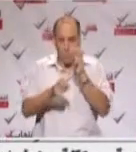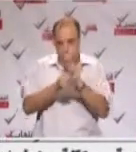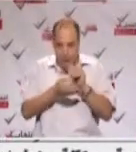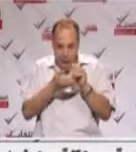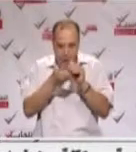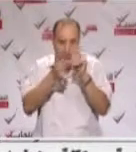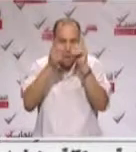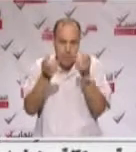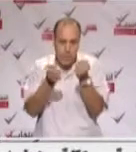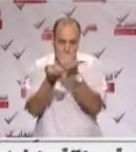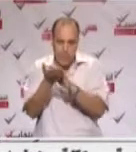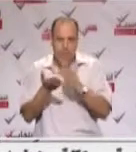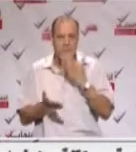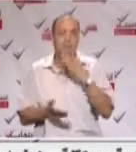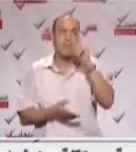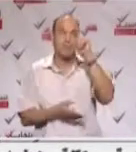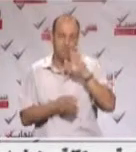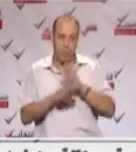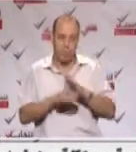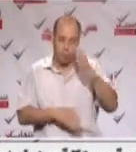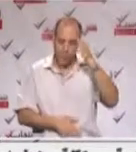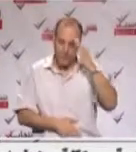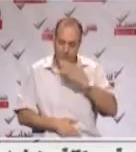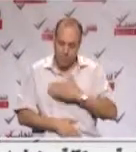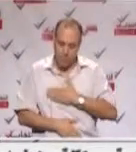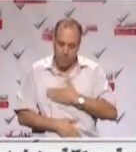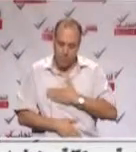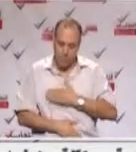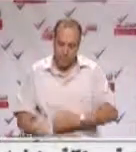الناس فيمكنت في الأرض صدق الله والعظيم والسلام عليكم ورحمة الله وبركاته